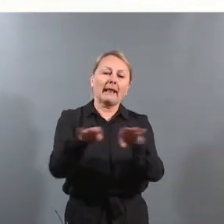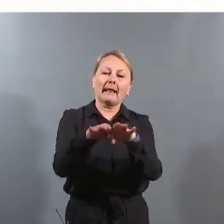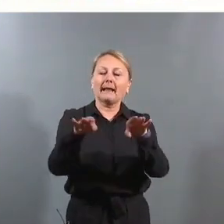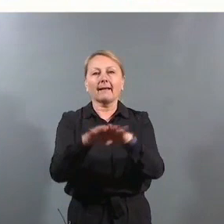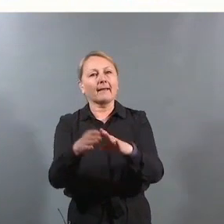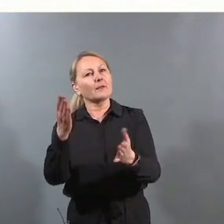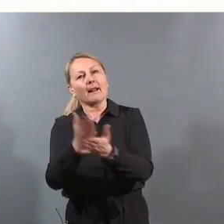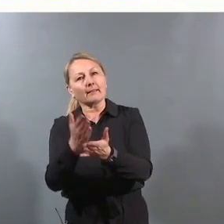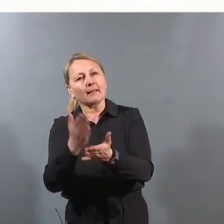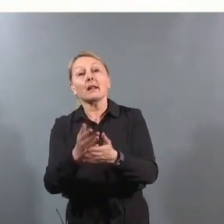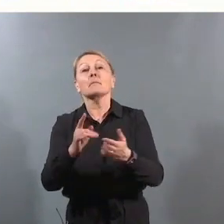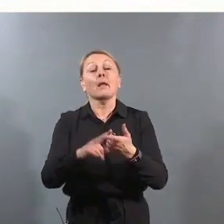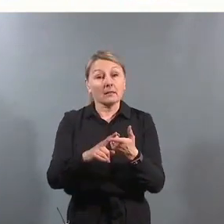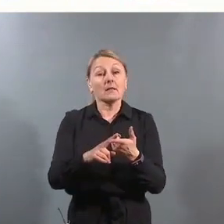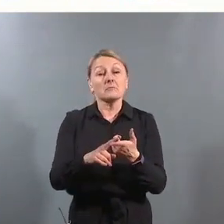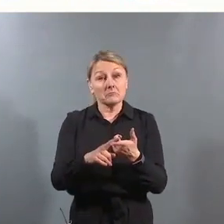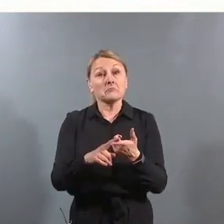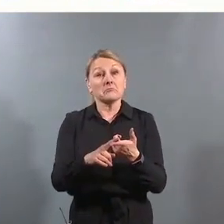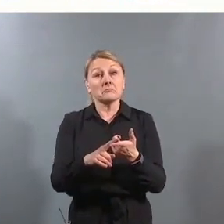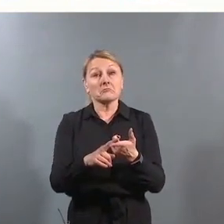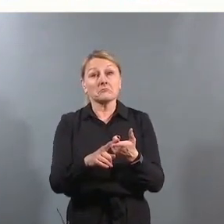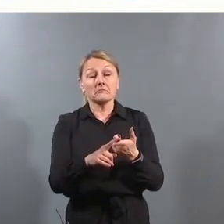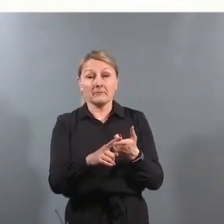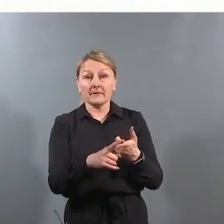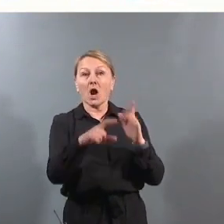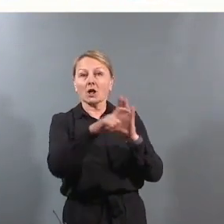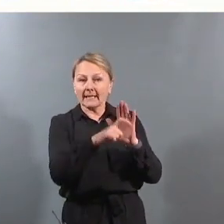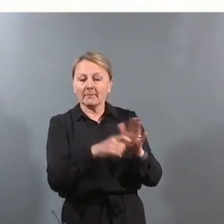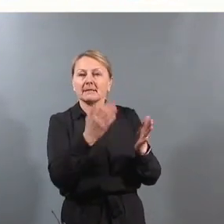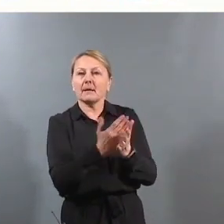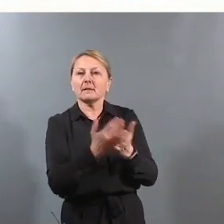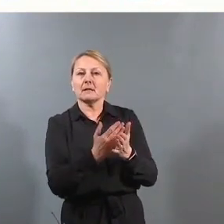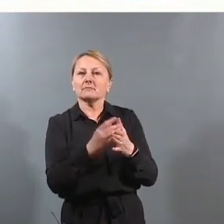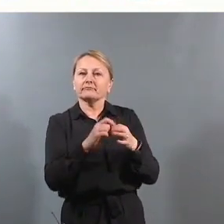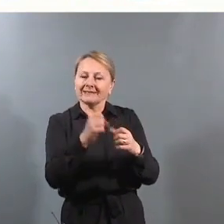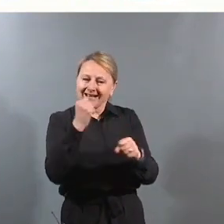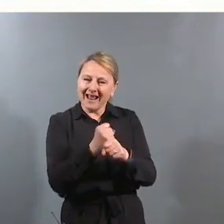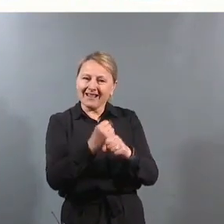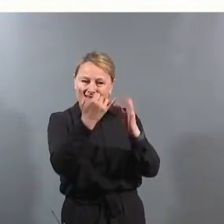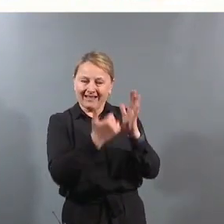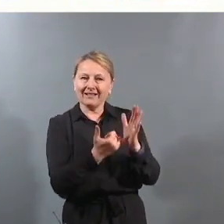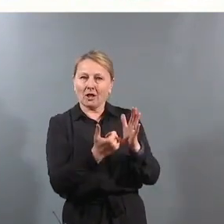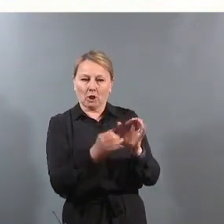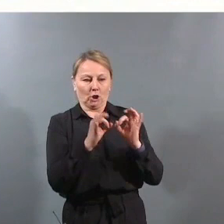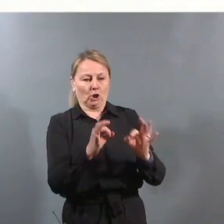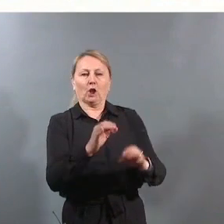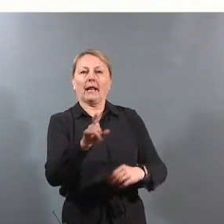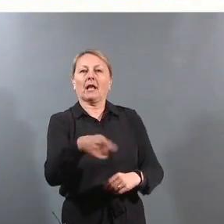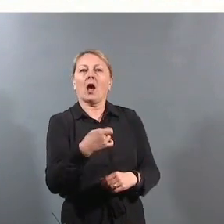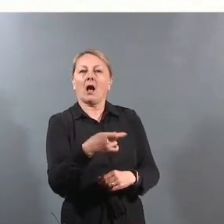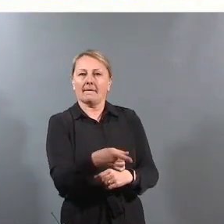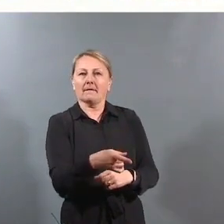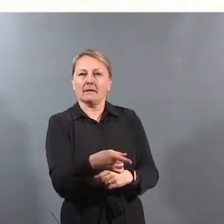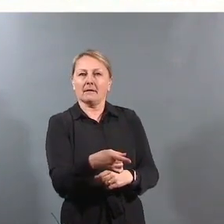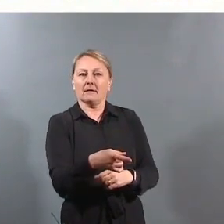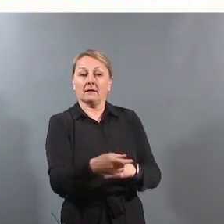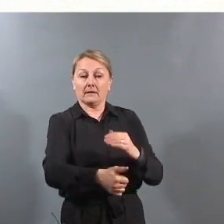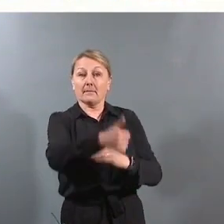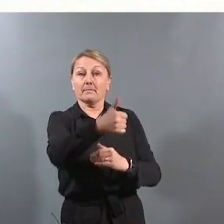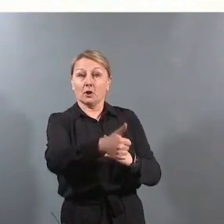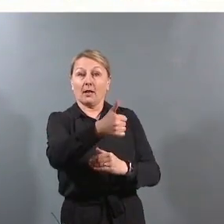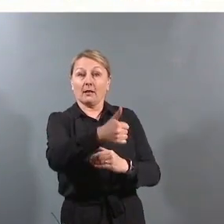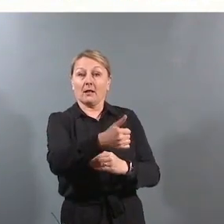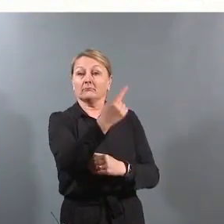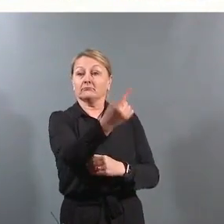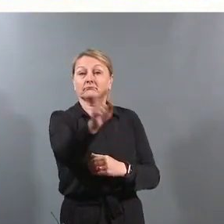og rettigheter, men at det er artikler og bestemmelser med et reelt innhold som setter tydelig krav til myndighetene